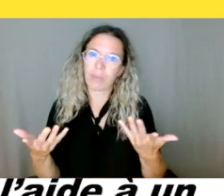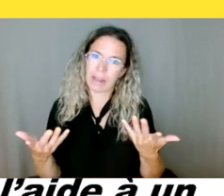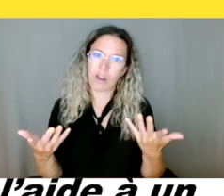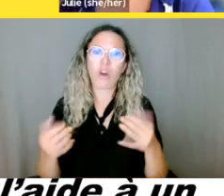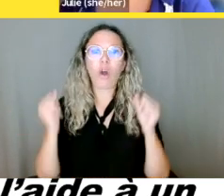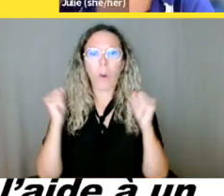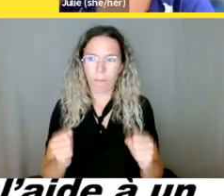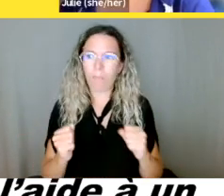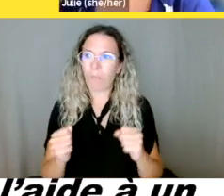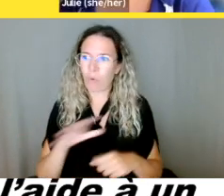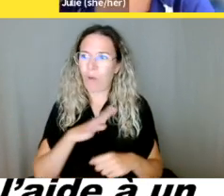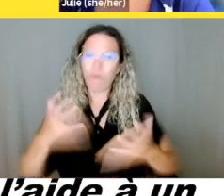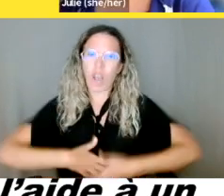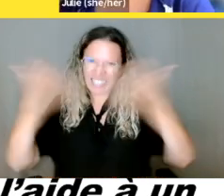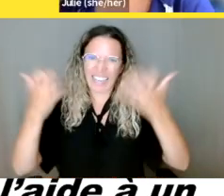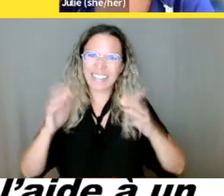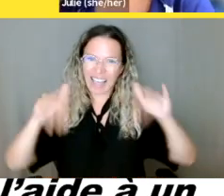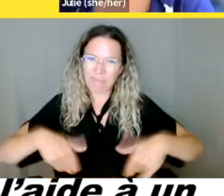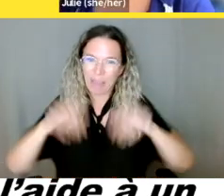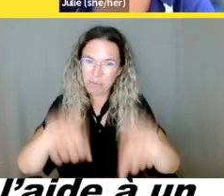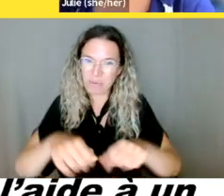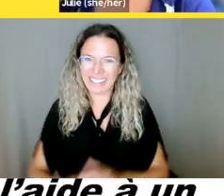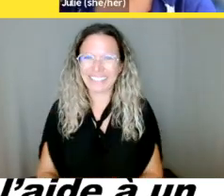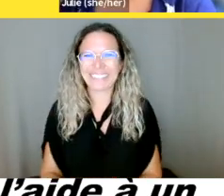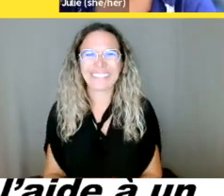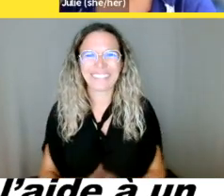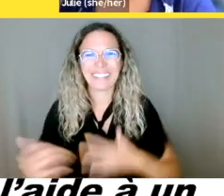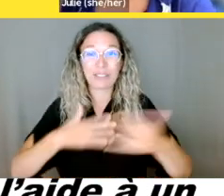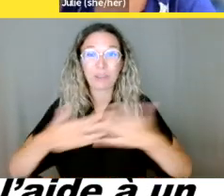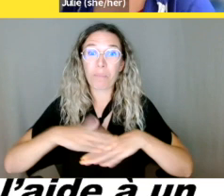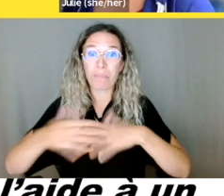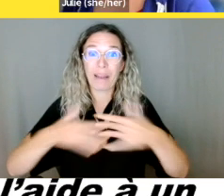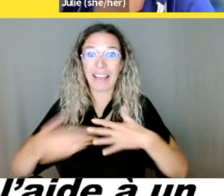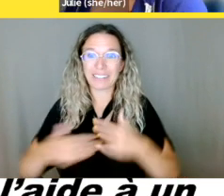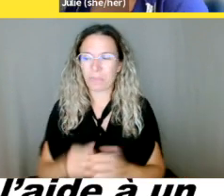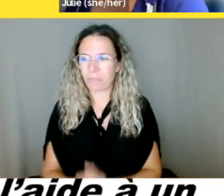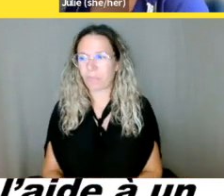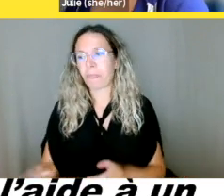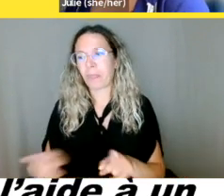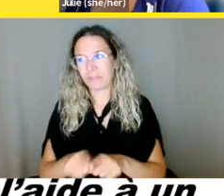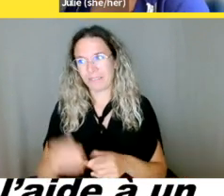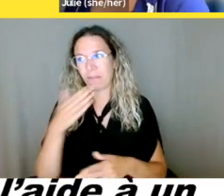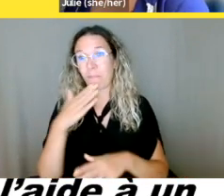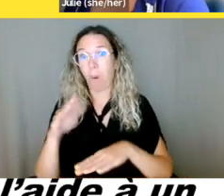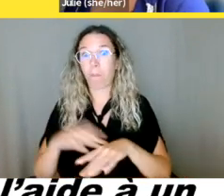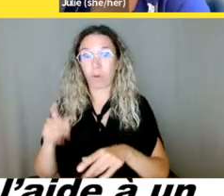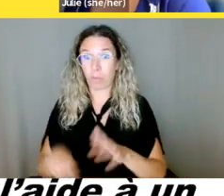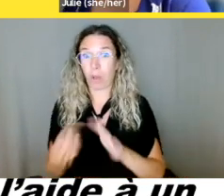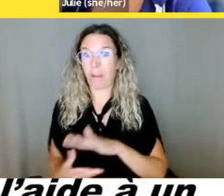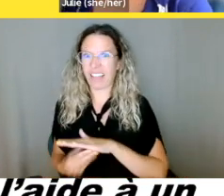moment d'enregistrer, de commencer un enregistrement en disant « Si je comprends bien, avec mon handicap visuel,